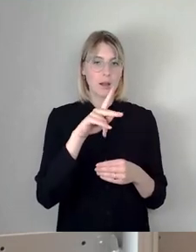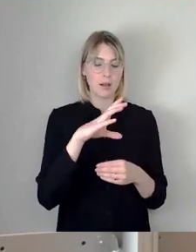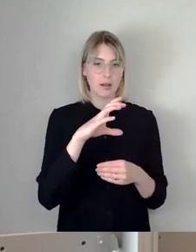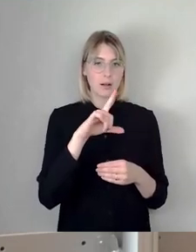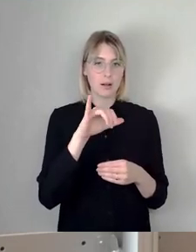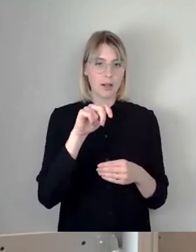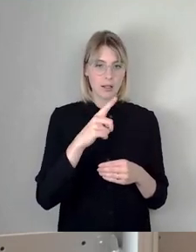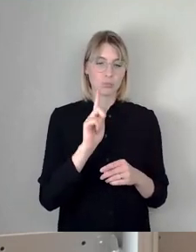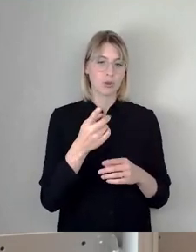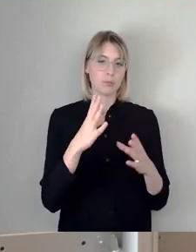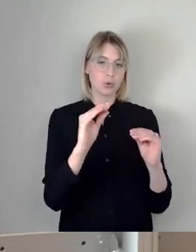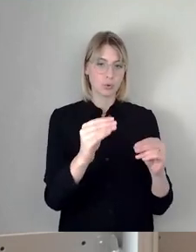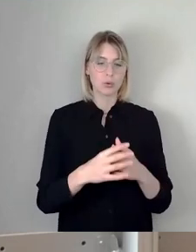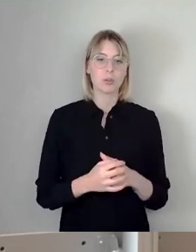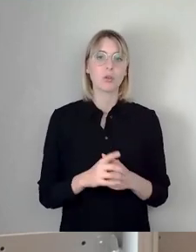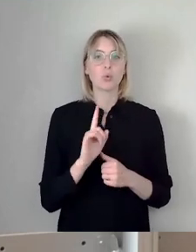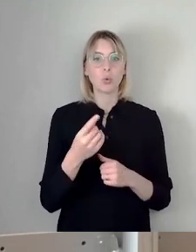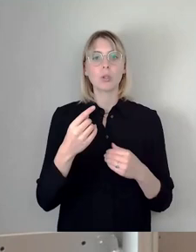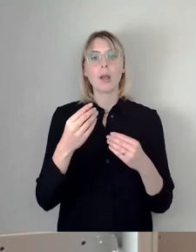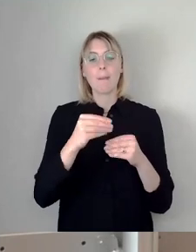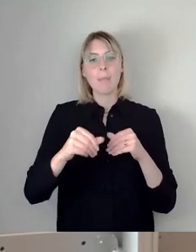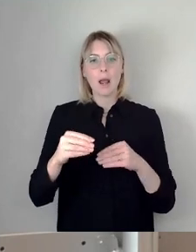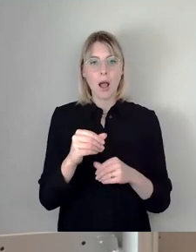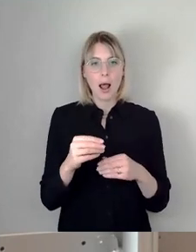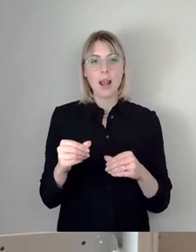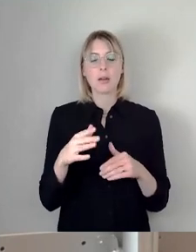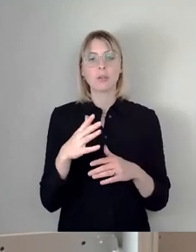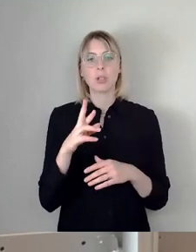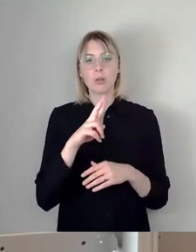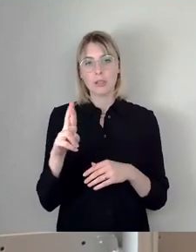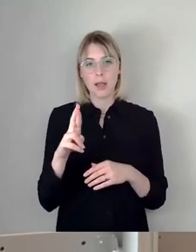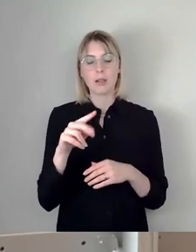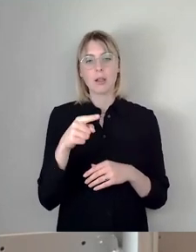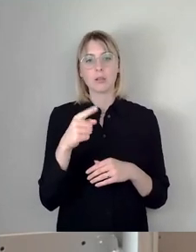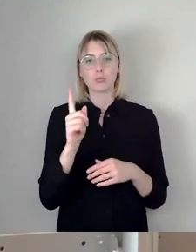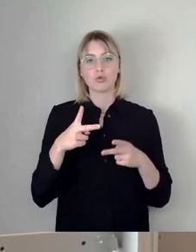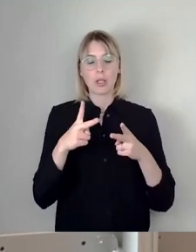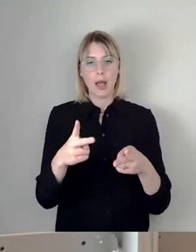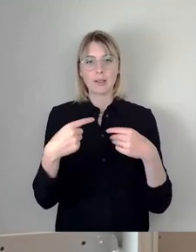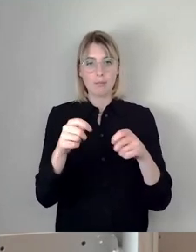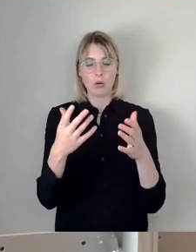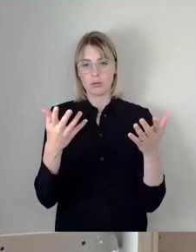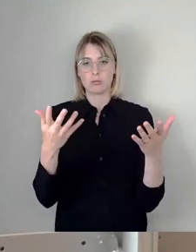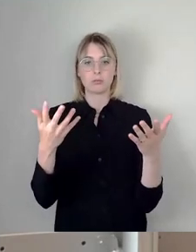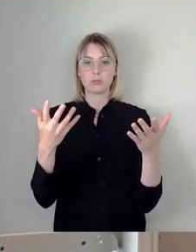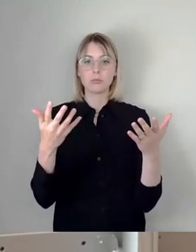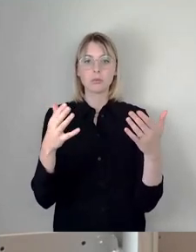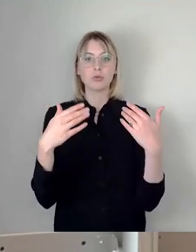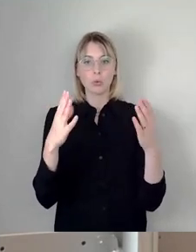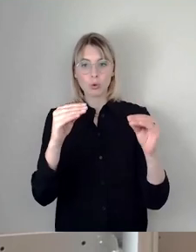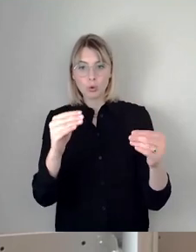Und mineralische Recyclingbaustoffe sind vor allen Dingen im Straßenbau, finden die Verwendung